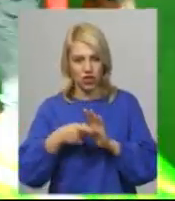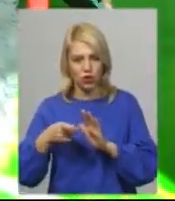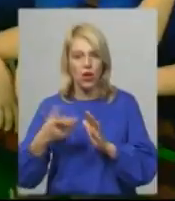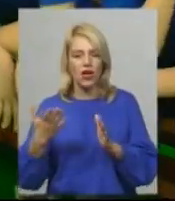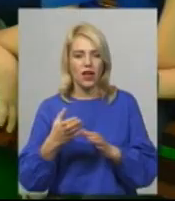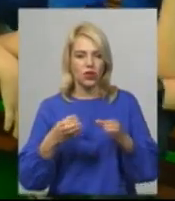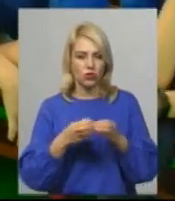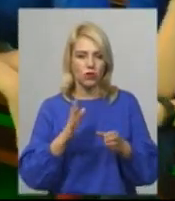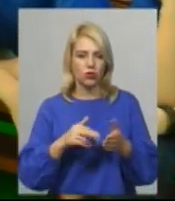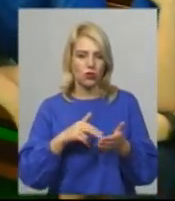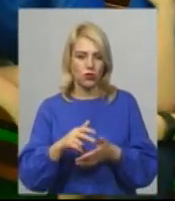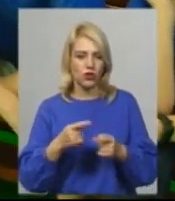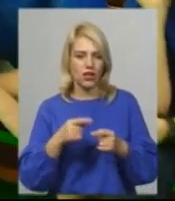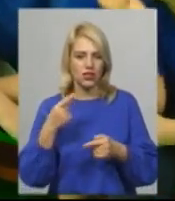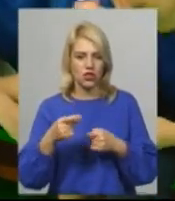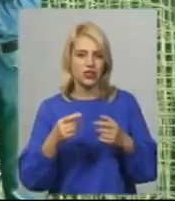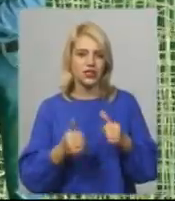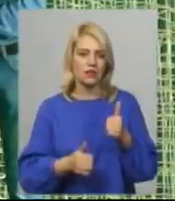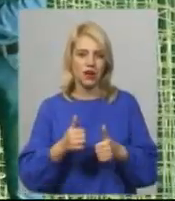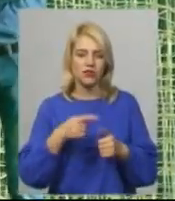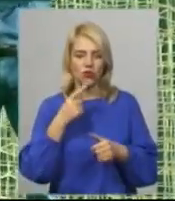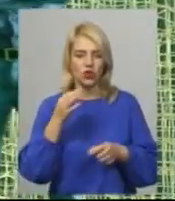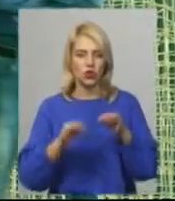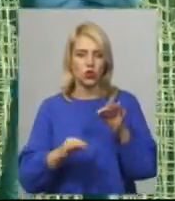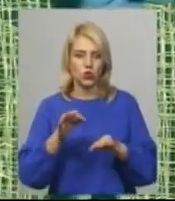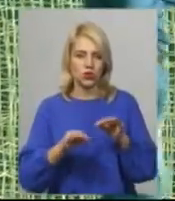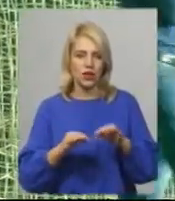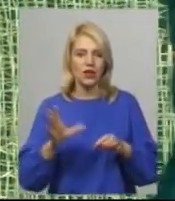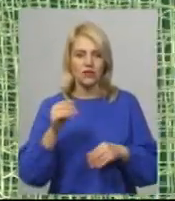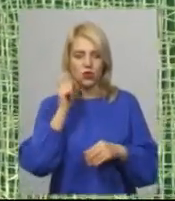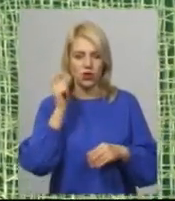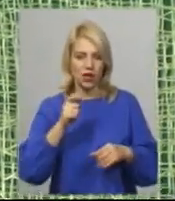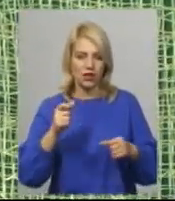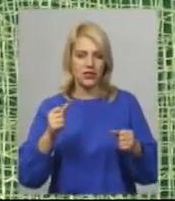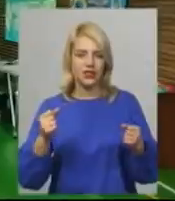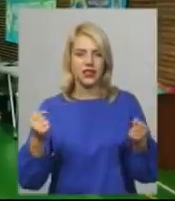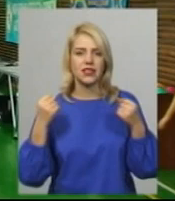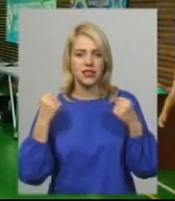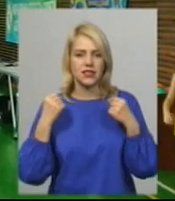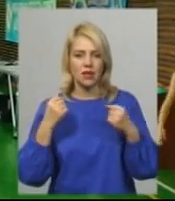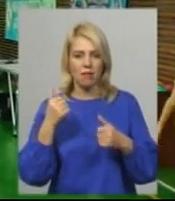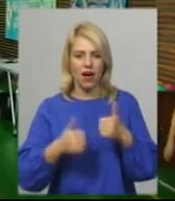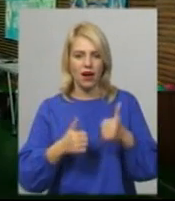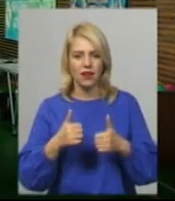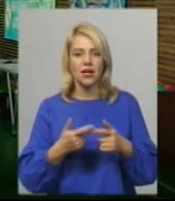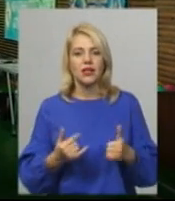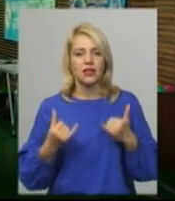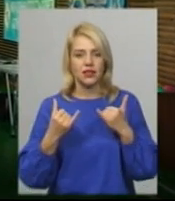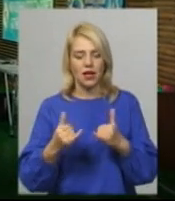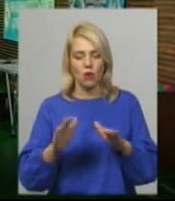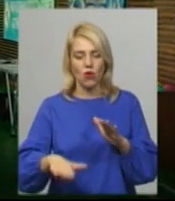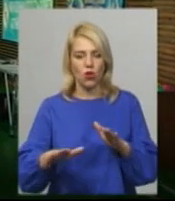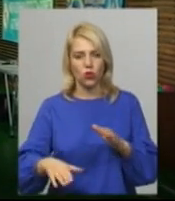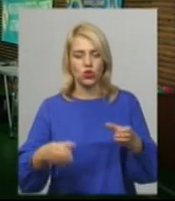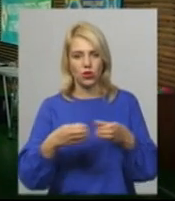змагання. Каже суддя міжнародного класу всеукорінського спортивних масових змагань «Кулгеймс» Віталій Шкарпета. Для молодшого вікового дивізіону в